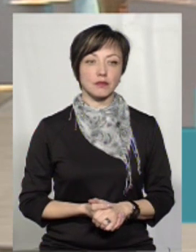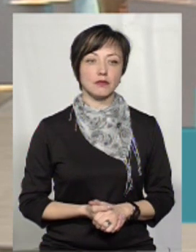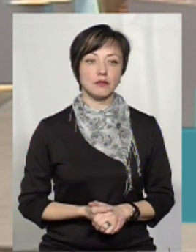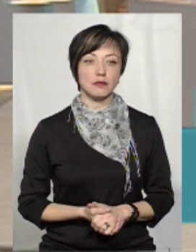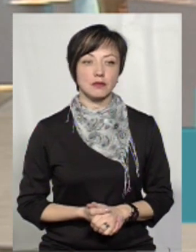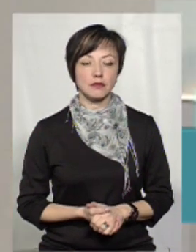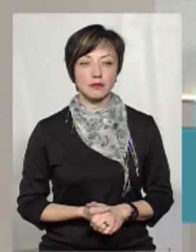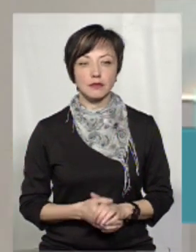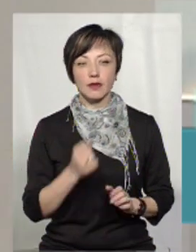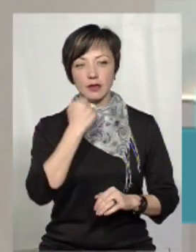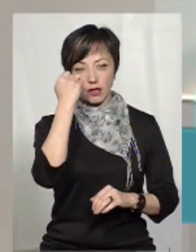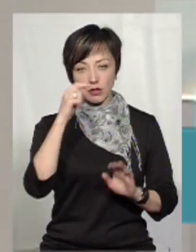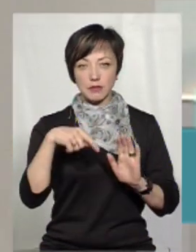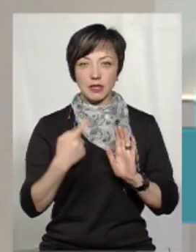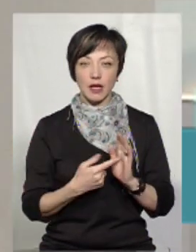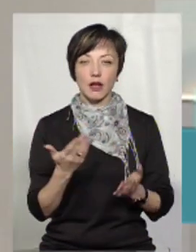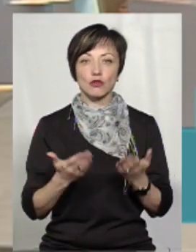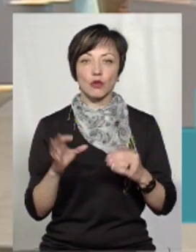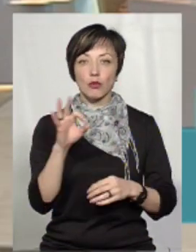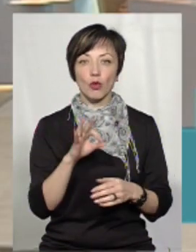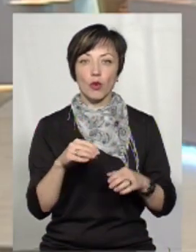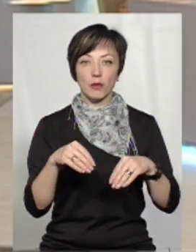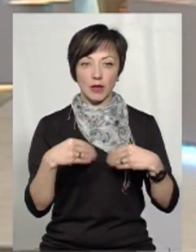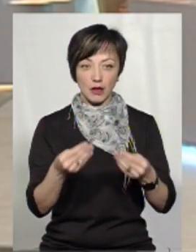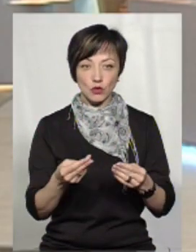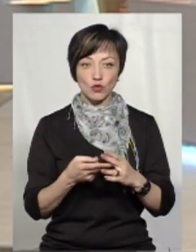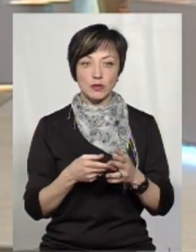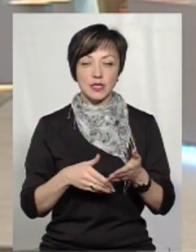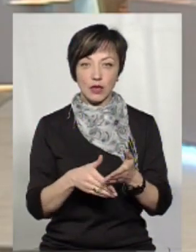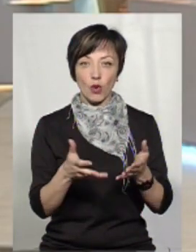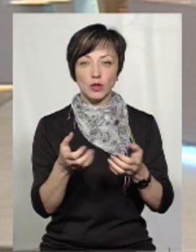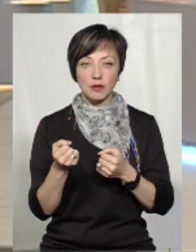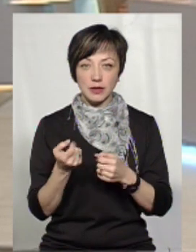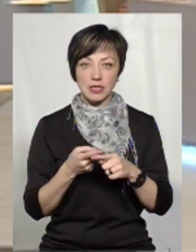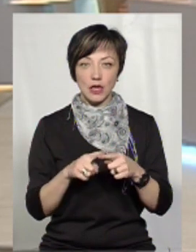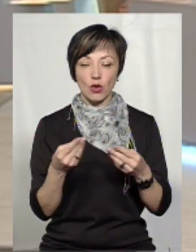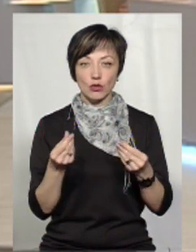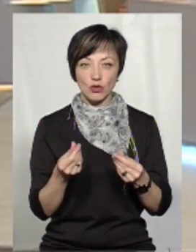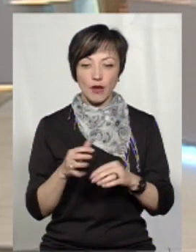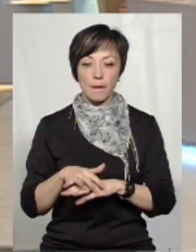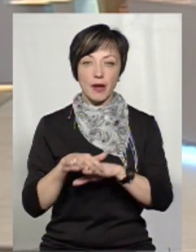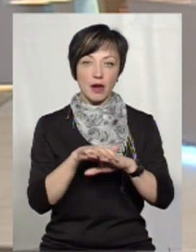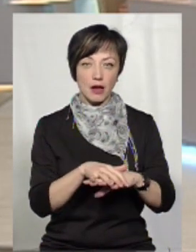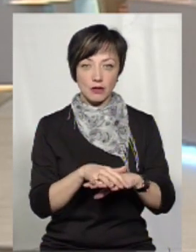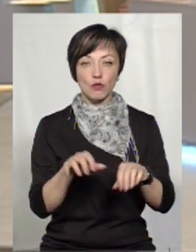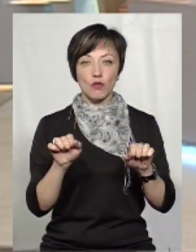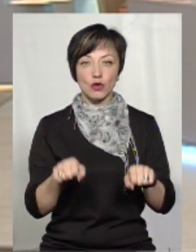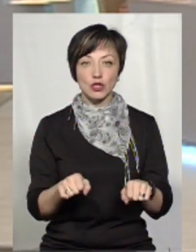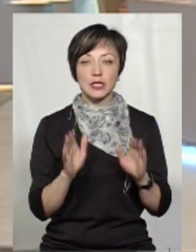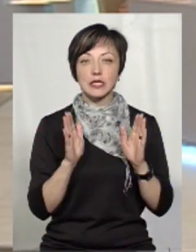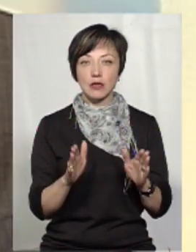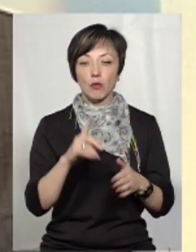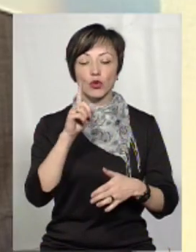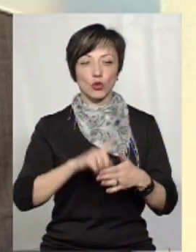Дякуємо вам. Дякуємо за запитання. Якщо мова йде про вже призначену субсидію і отримати оцей грошовий переказ, можна